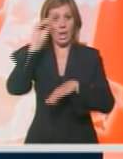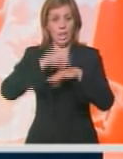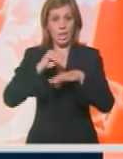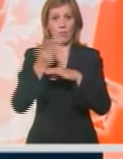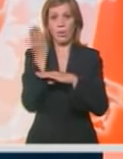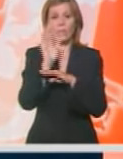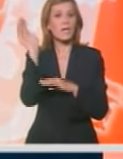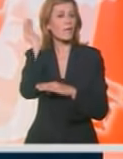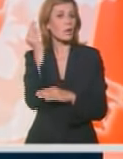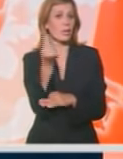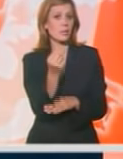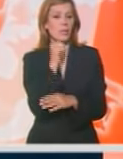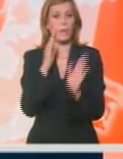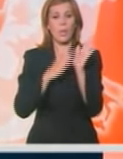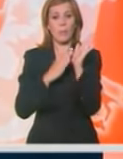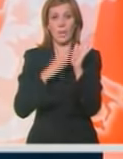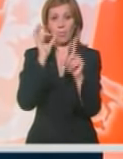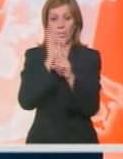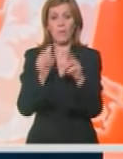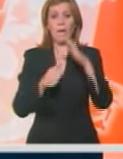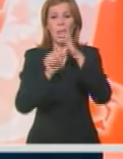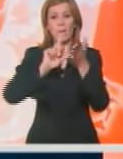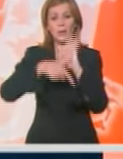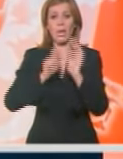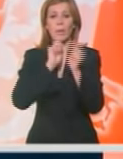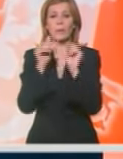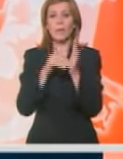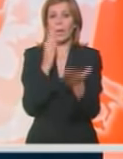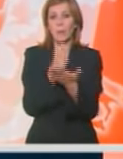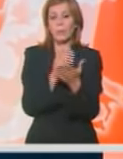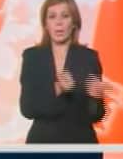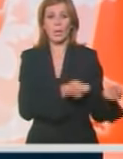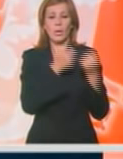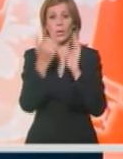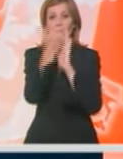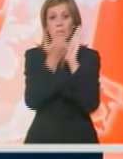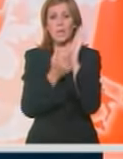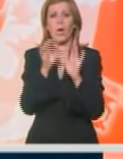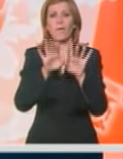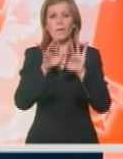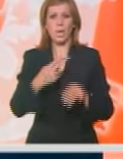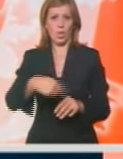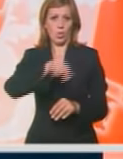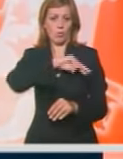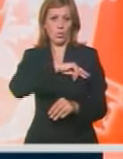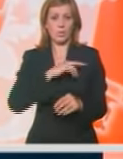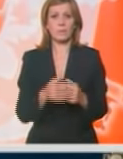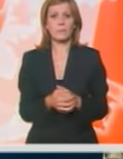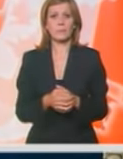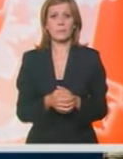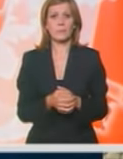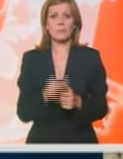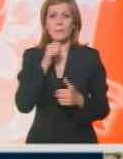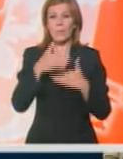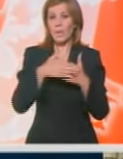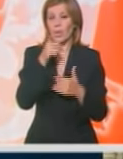predstavnici Vlade Srbije i MMF-a, glavna tema razgovora trebalo bi da bude donošenje zakona o fiskalnoj odgovornosti. I